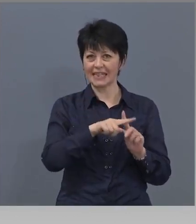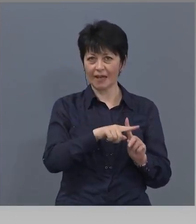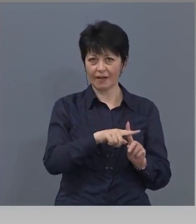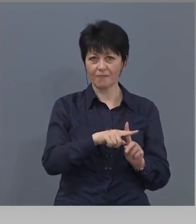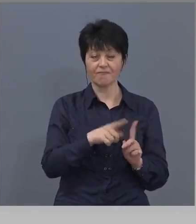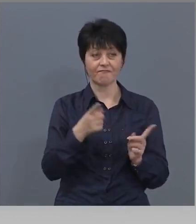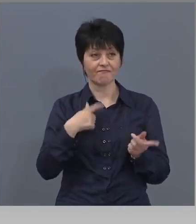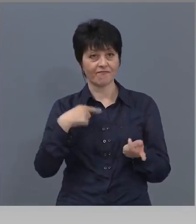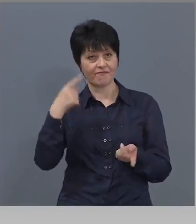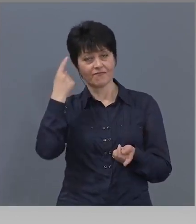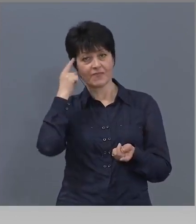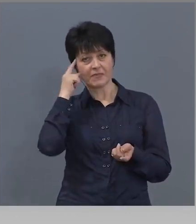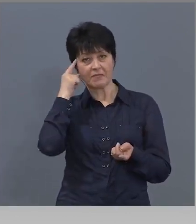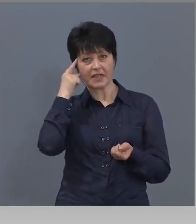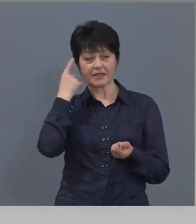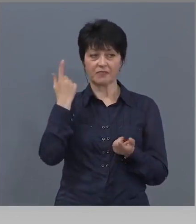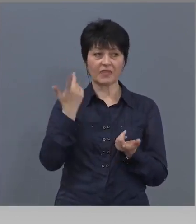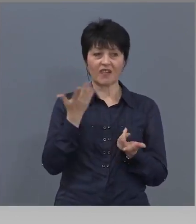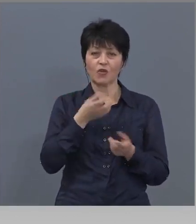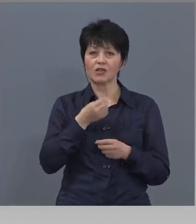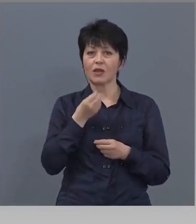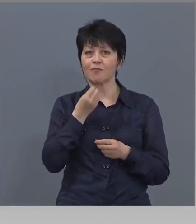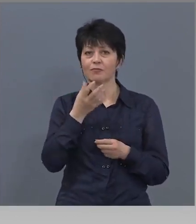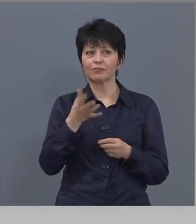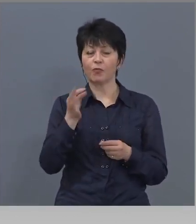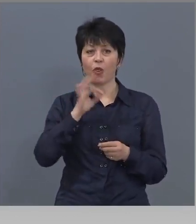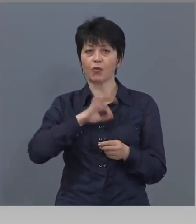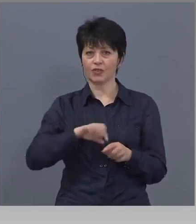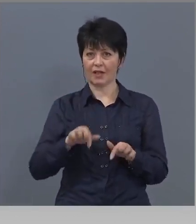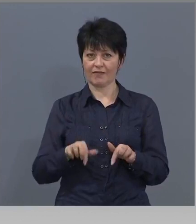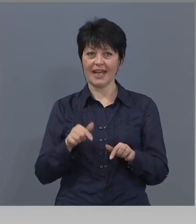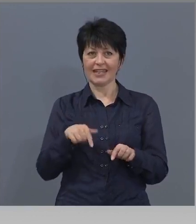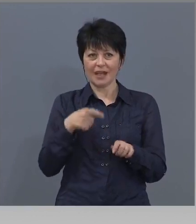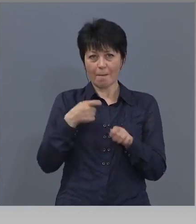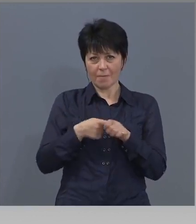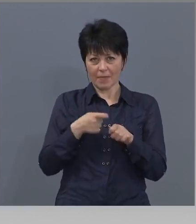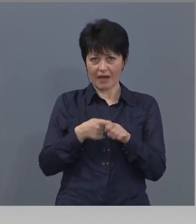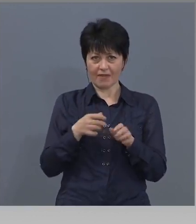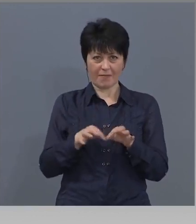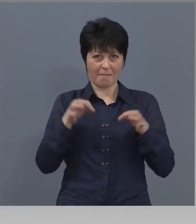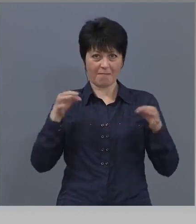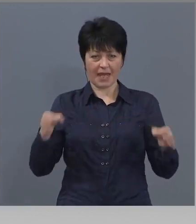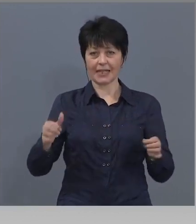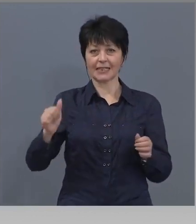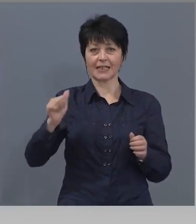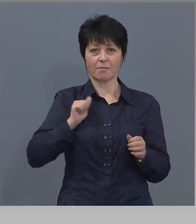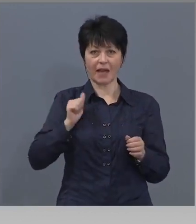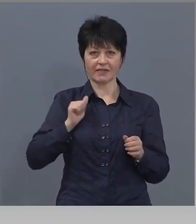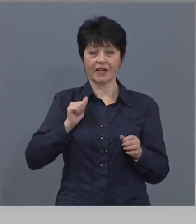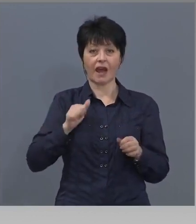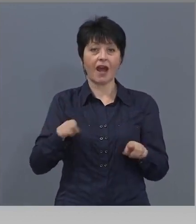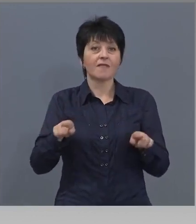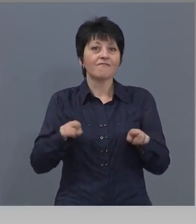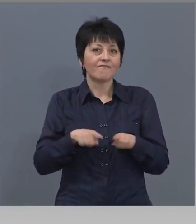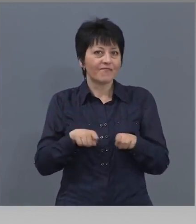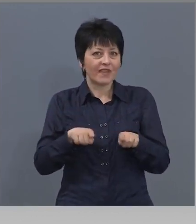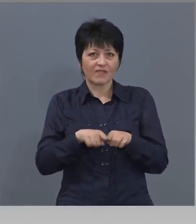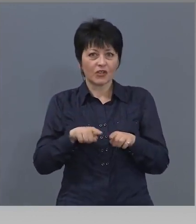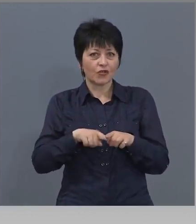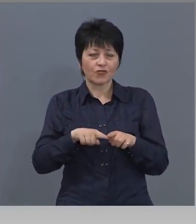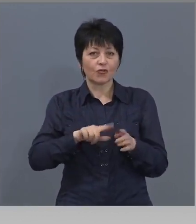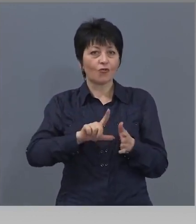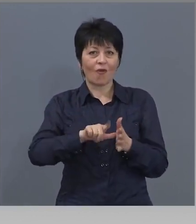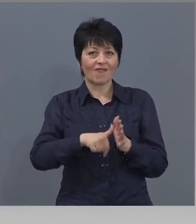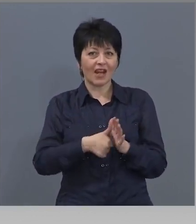смятам, че какво се получава в момента. Ние правиме ние стрикни мерки за спазване, обаче в същото време през